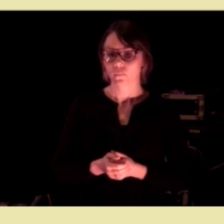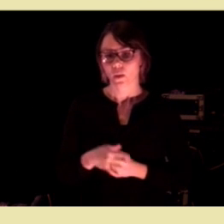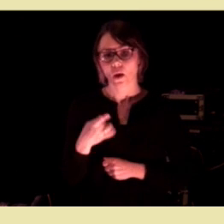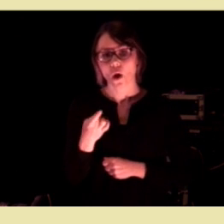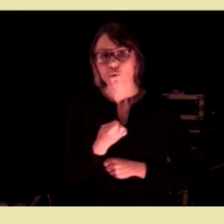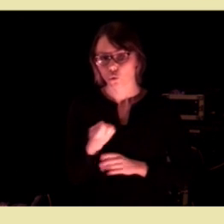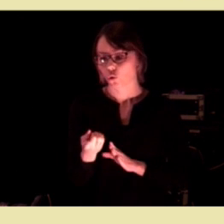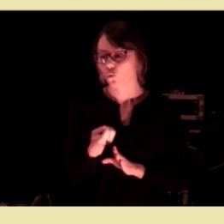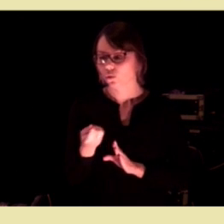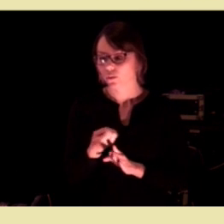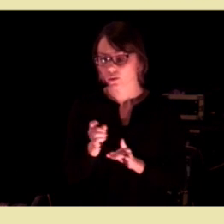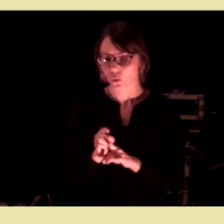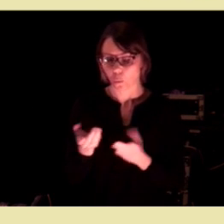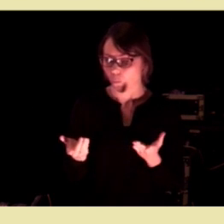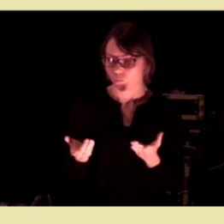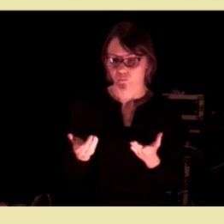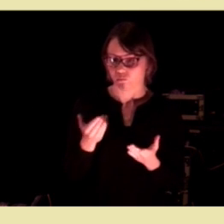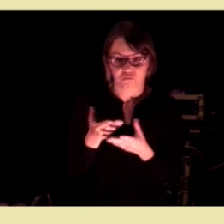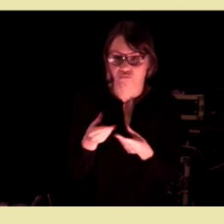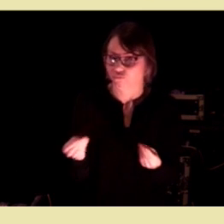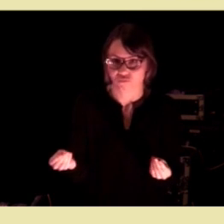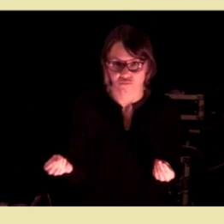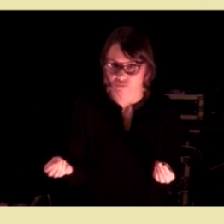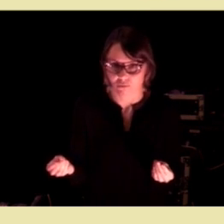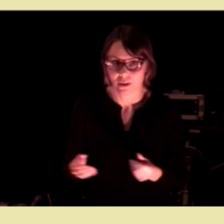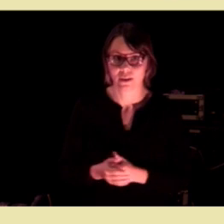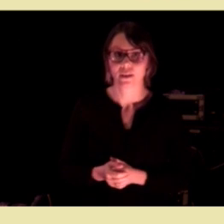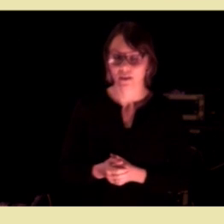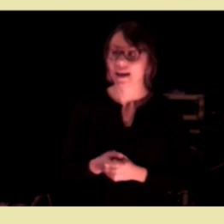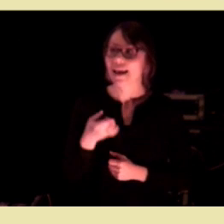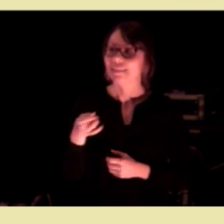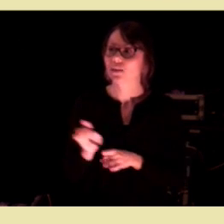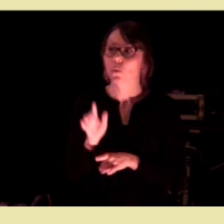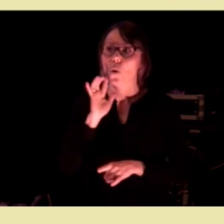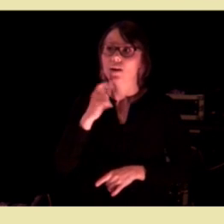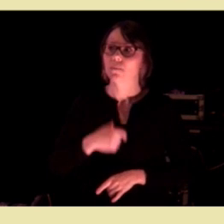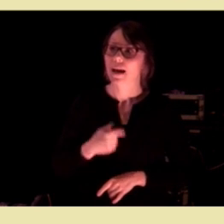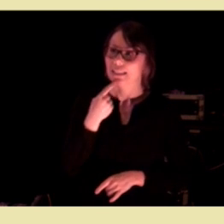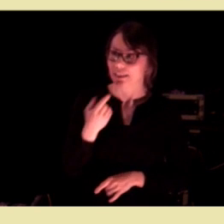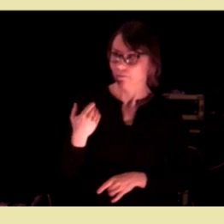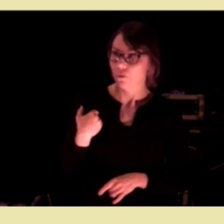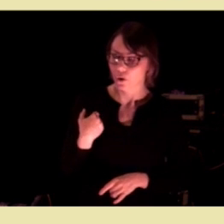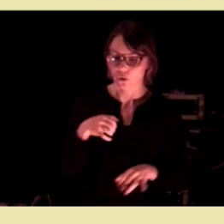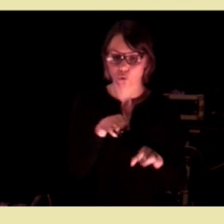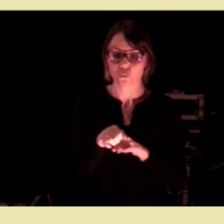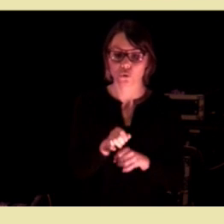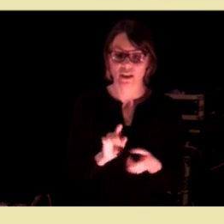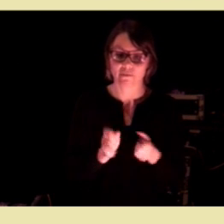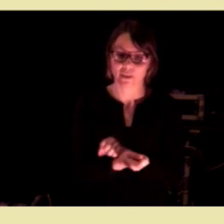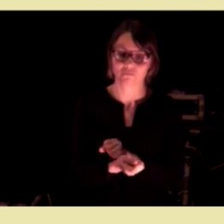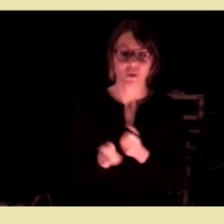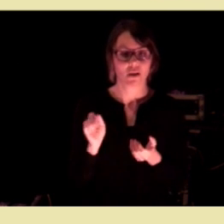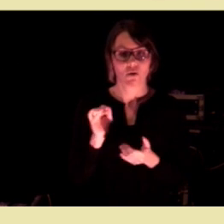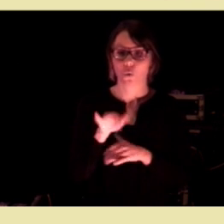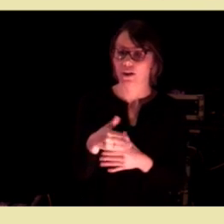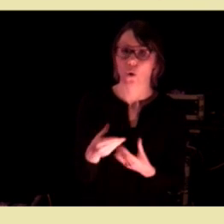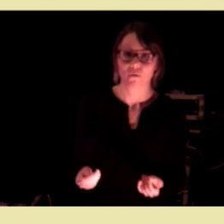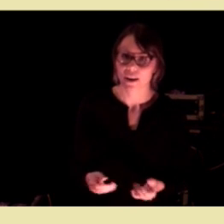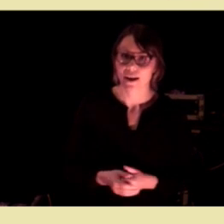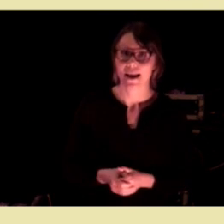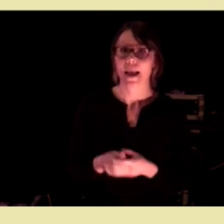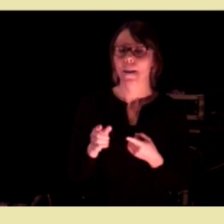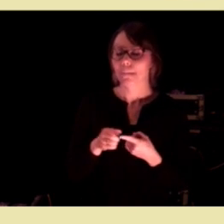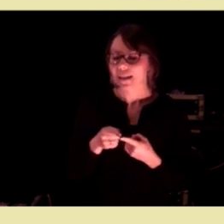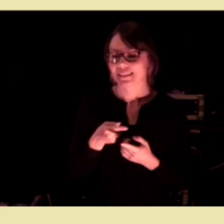noen utfordringer som ikke går over. Så de av dere som har hørt meg før si at kommunereformen ikke går over, så er det